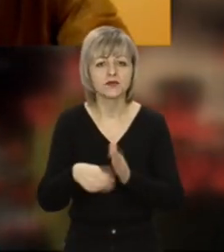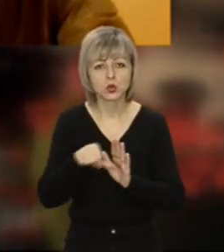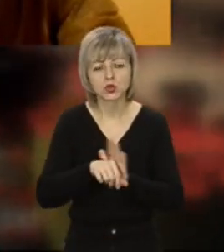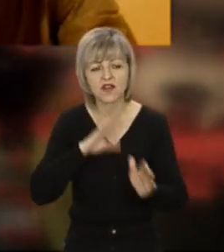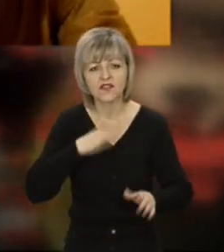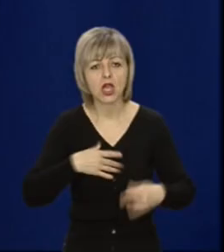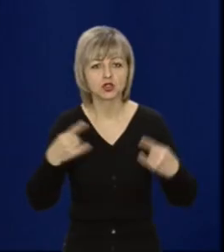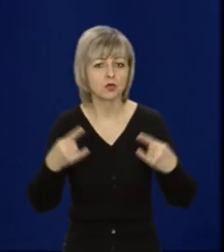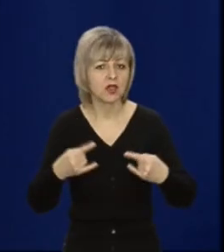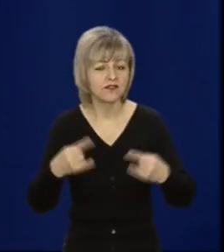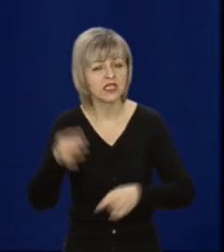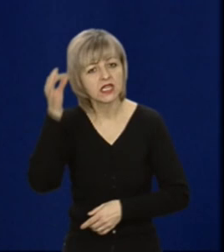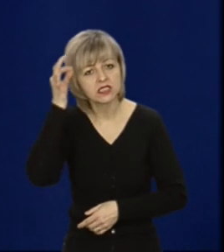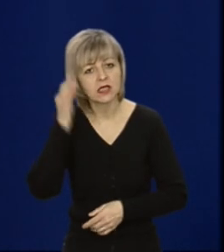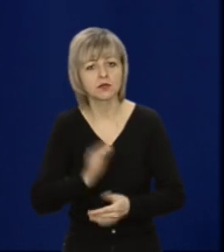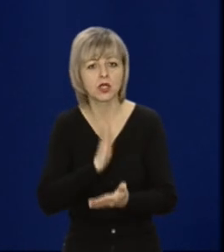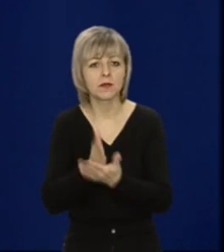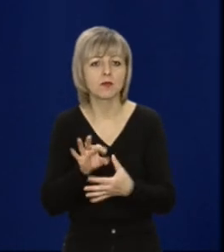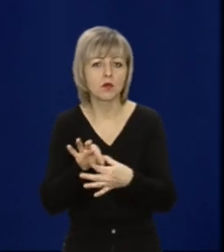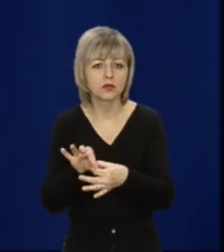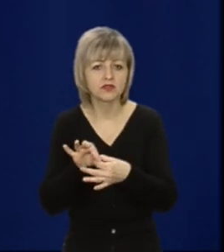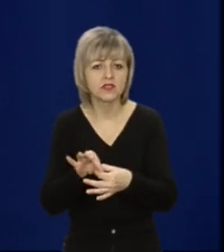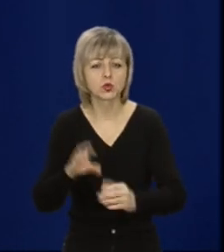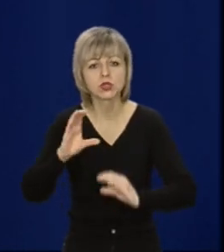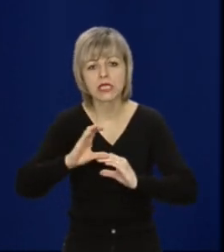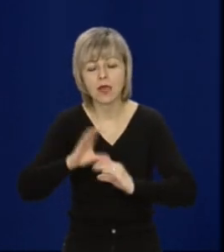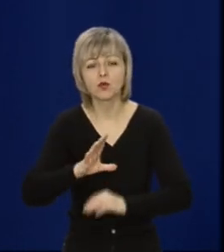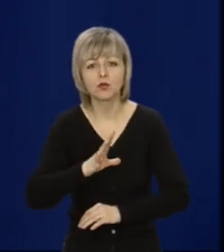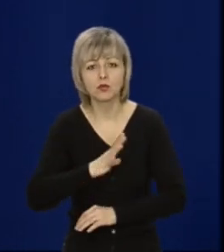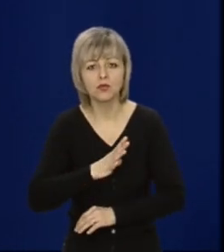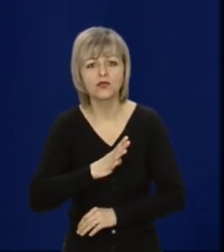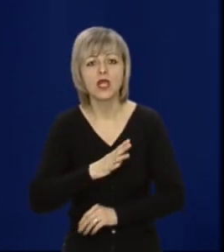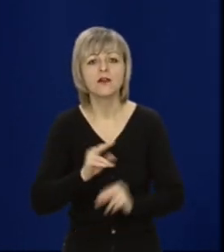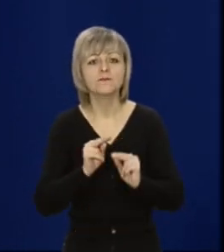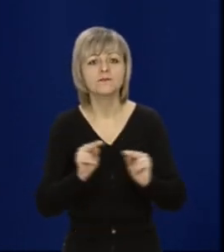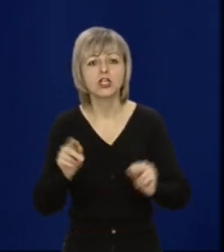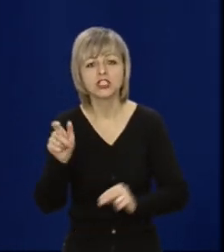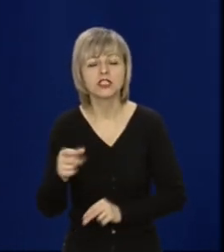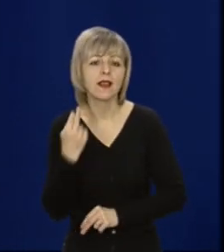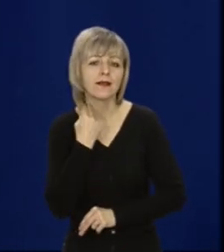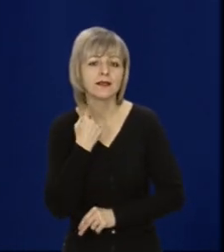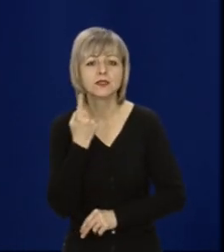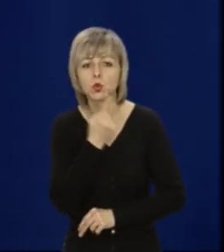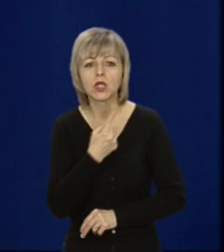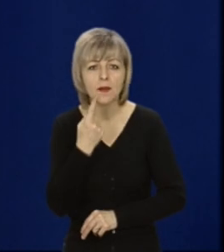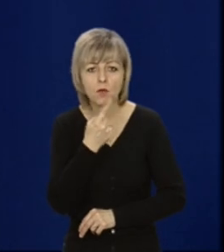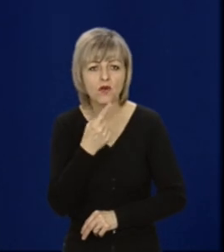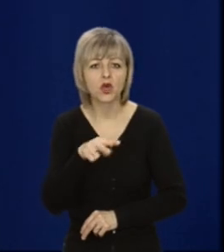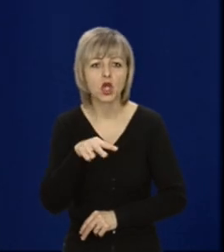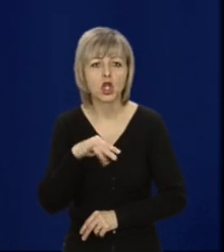нашого ефіру, телемарафону. Нагадаю, що на прямому зв'язку зі студією Скайпом був Олександр Ворпучинський, вчитель англійської мови,